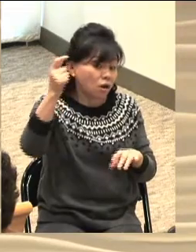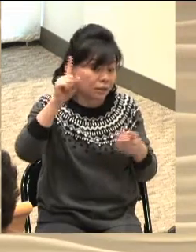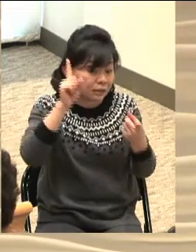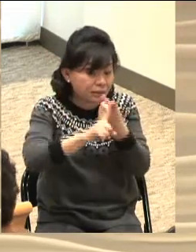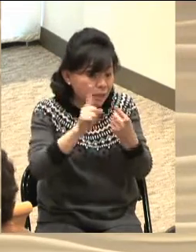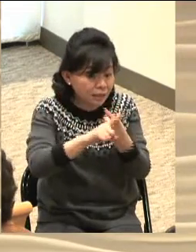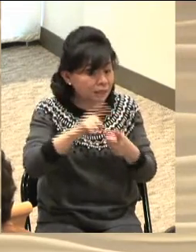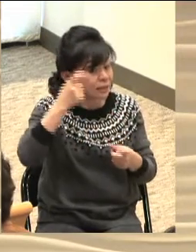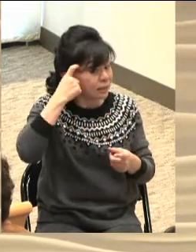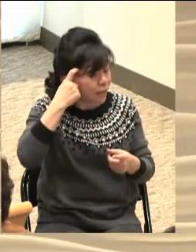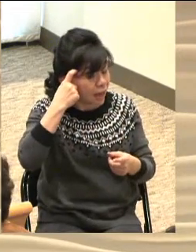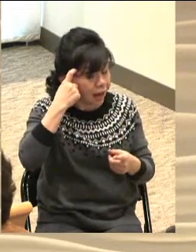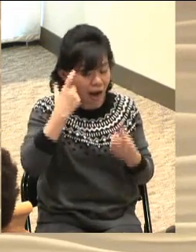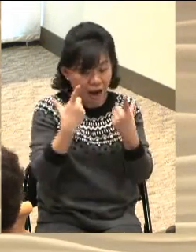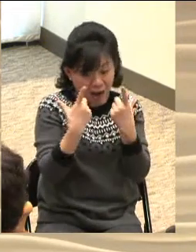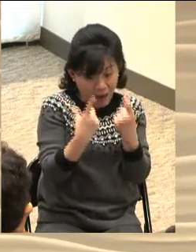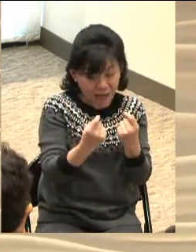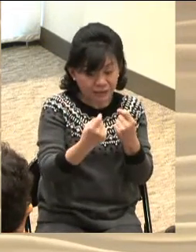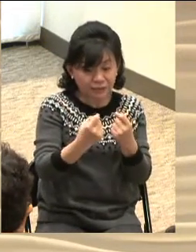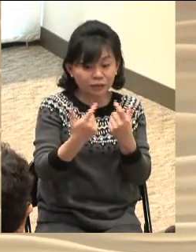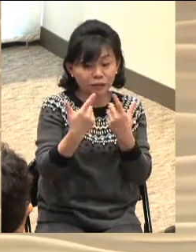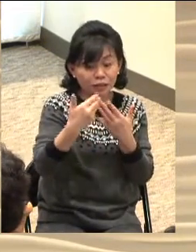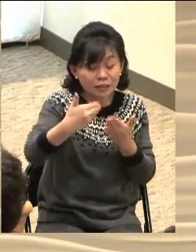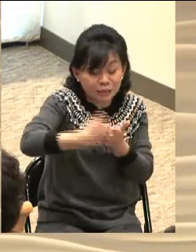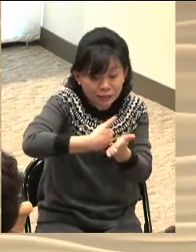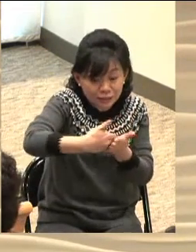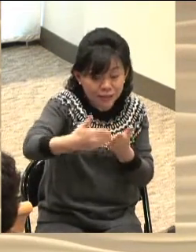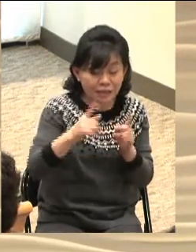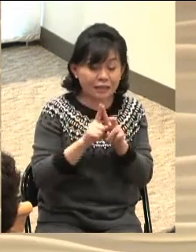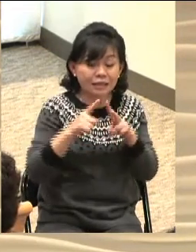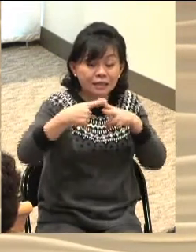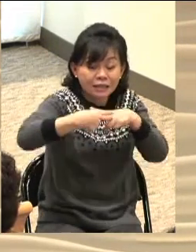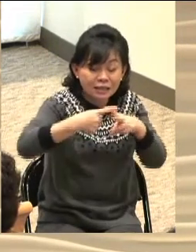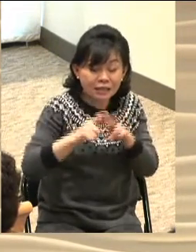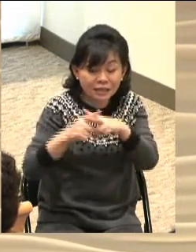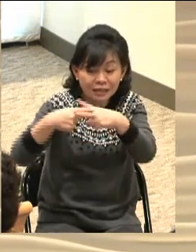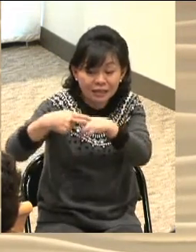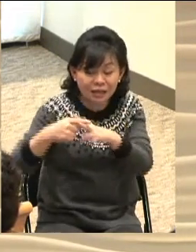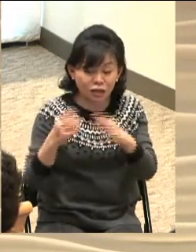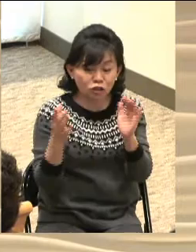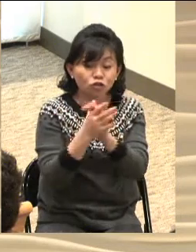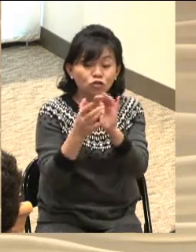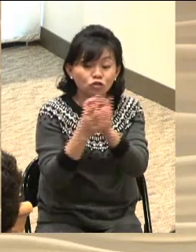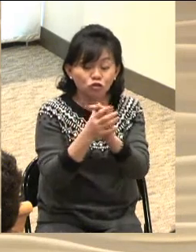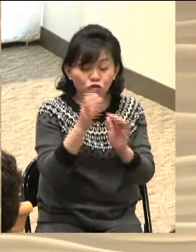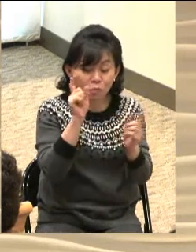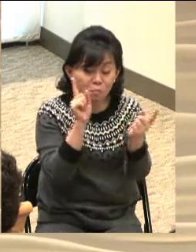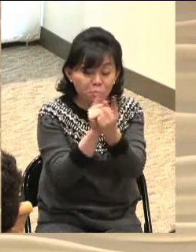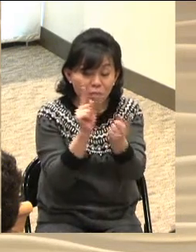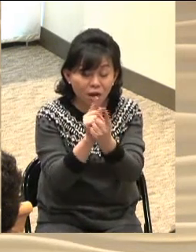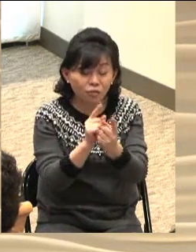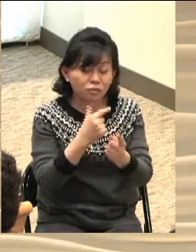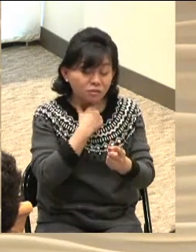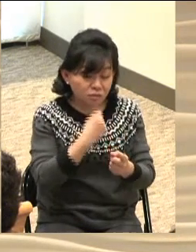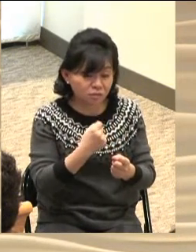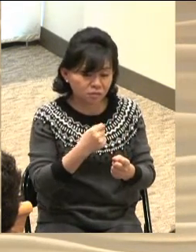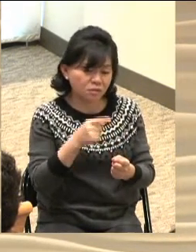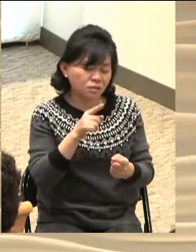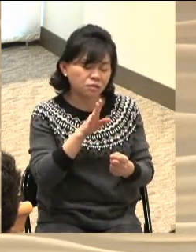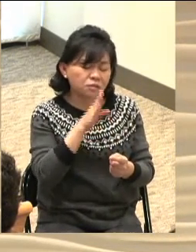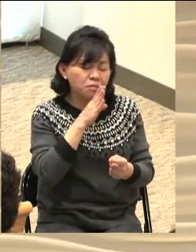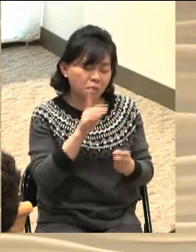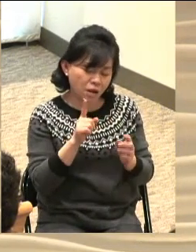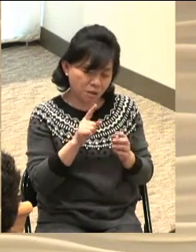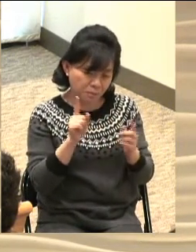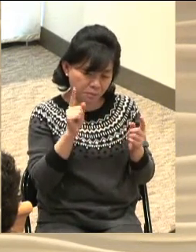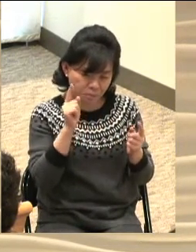신앙의 기쁨을 이해해주는 이해할 수 있는 그런 신앙의 동지를 만난다는 것은 참 신앙 생활에서